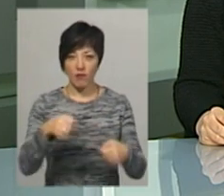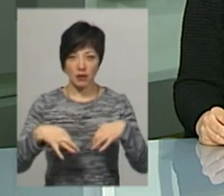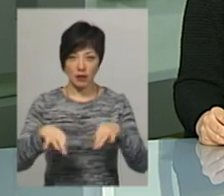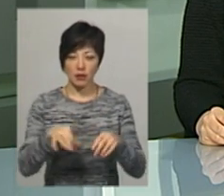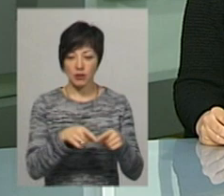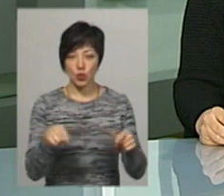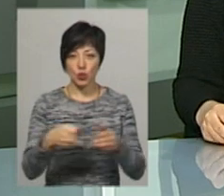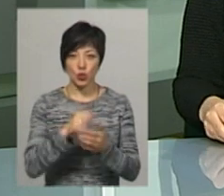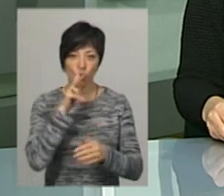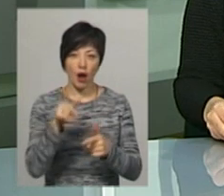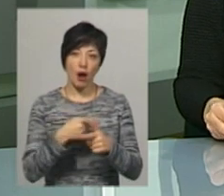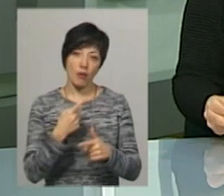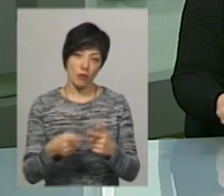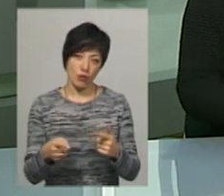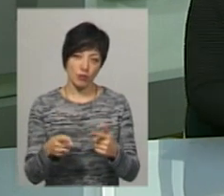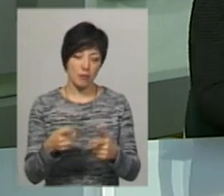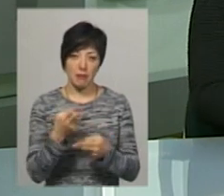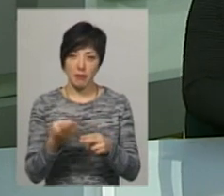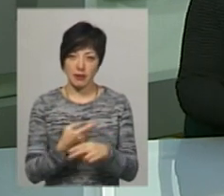на строк до 3 років або без такого.